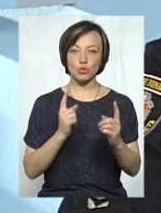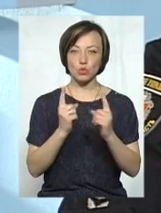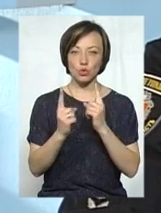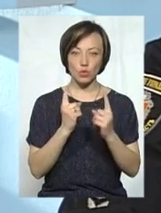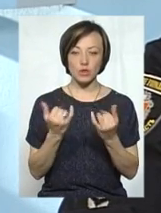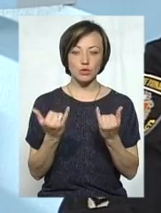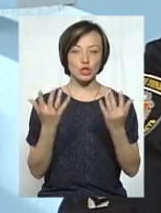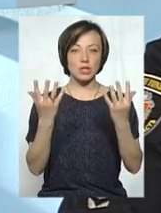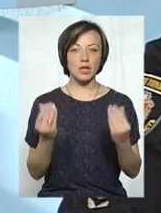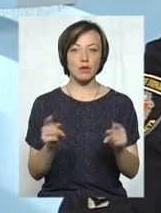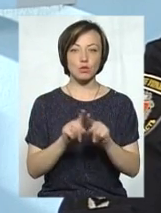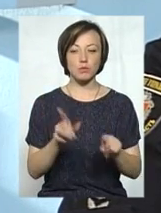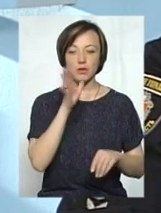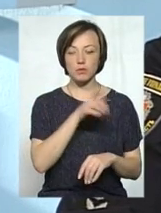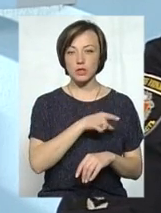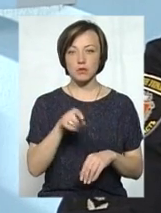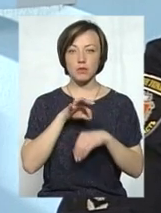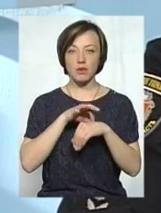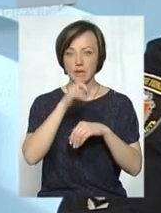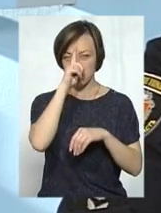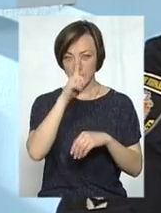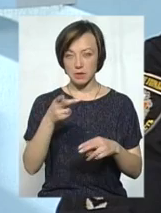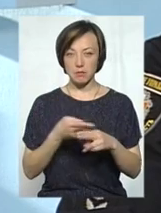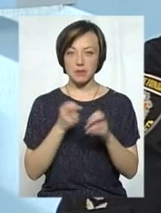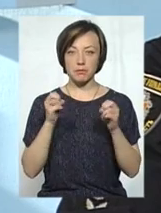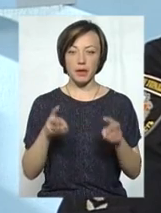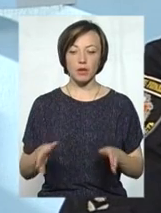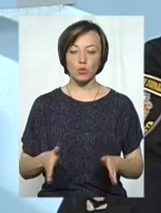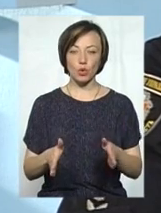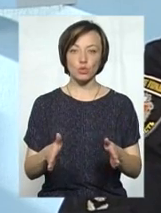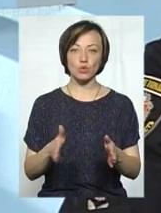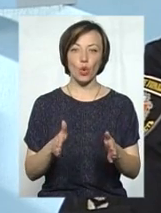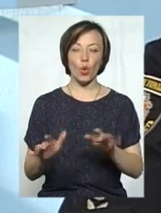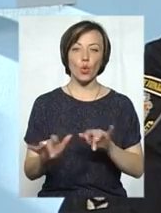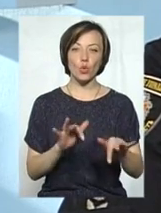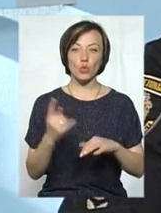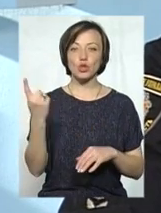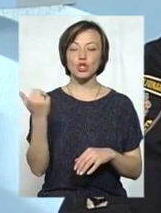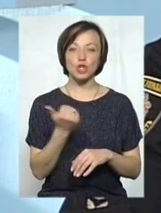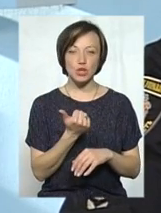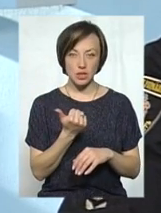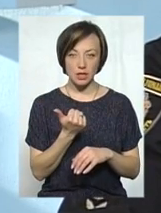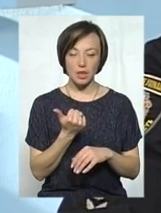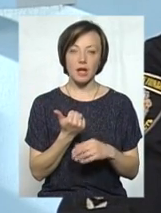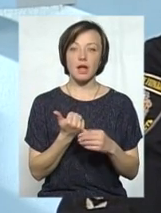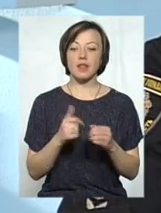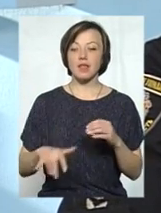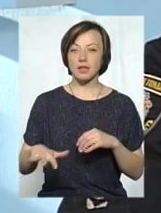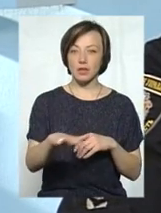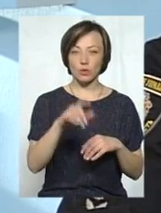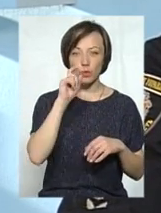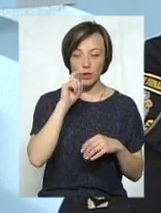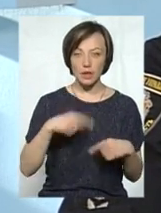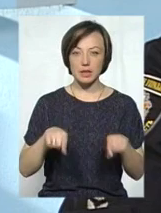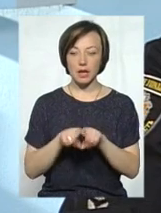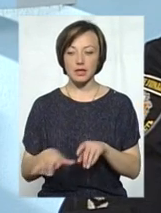сьогоднішній день, особливо під час проведення місячника безпеки дорожнього руху, тижня безпеки дорожнього руху, як на території України,